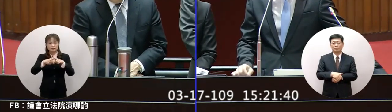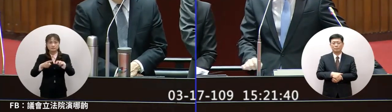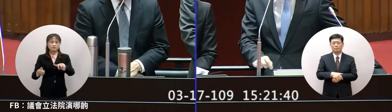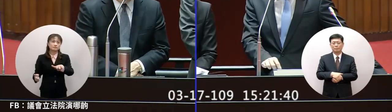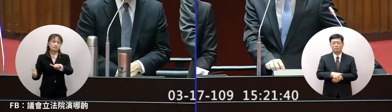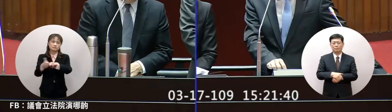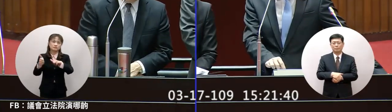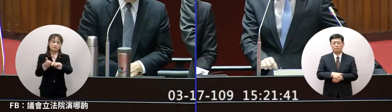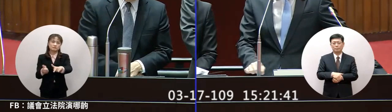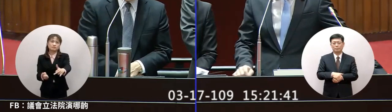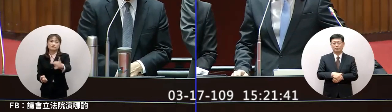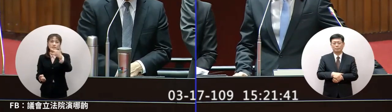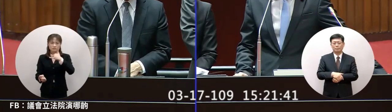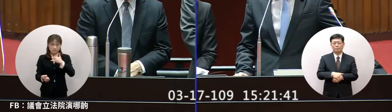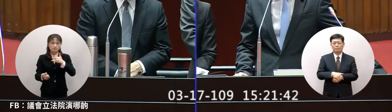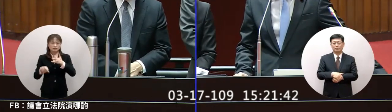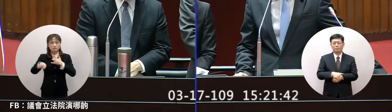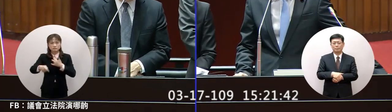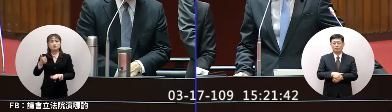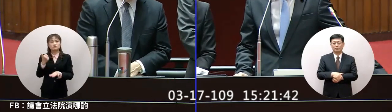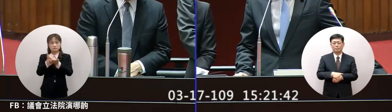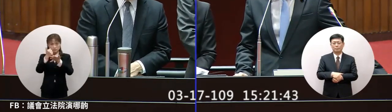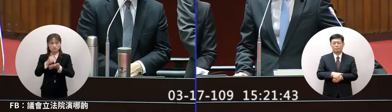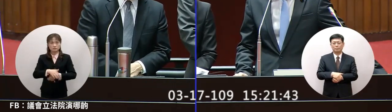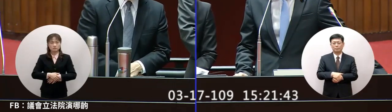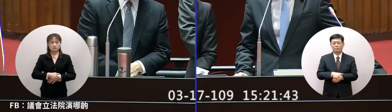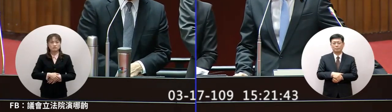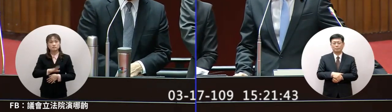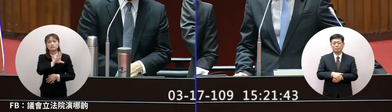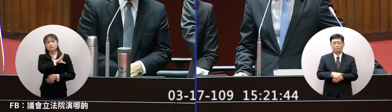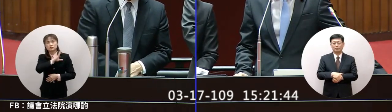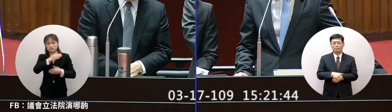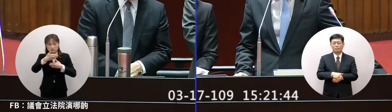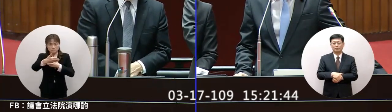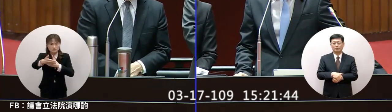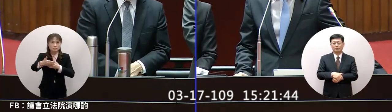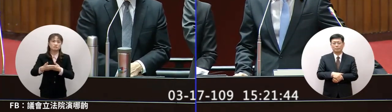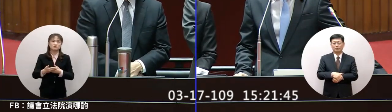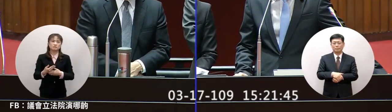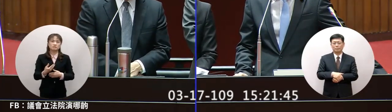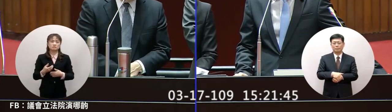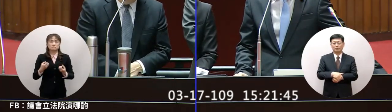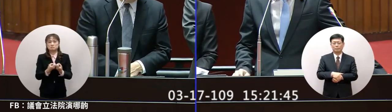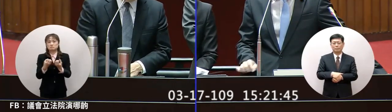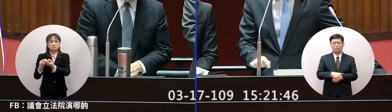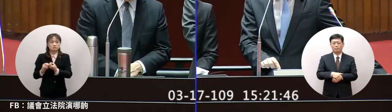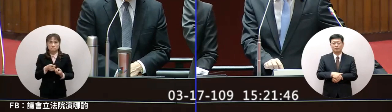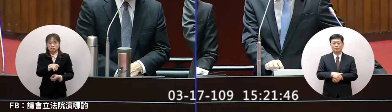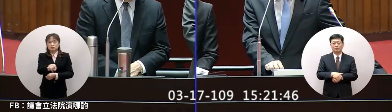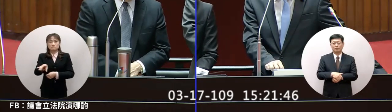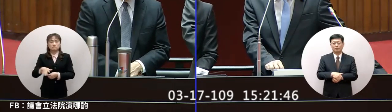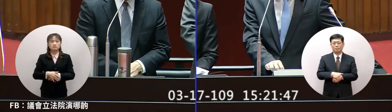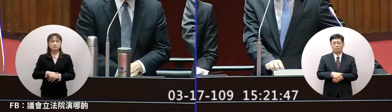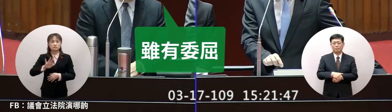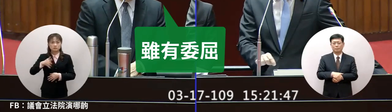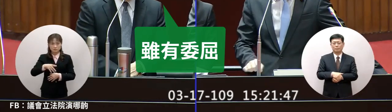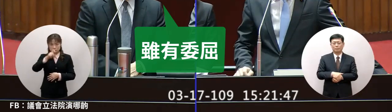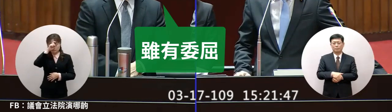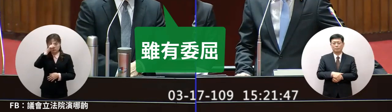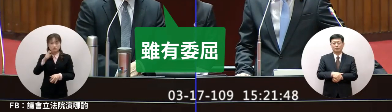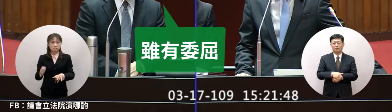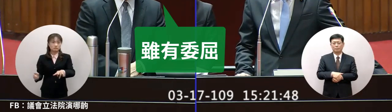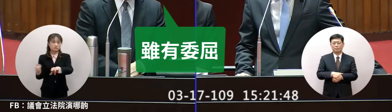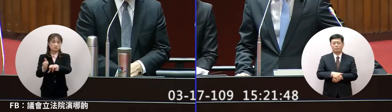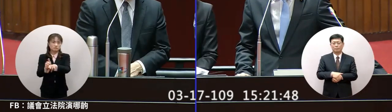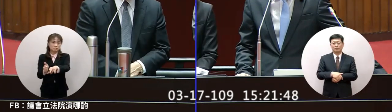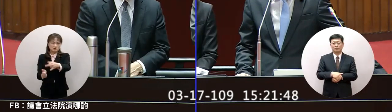回來也有接回來中間也真的是一波三折但我們為了接回同胞雖